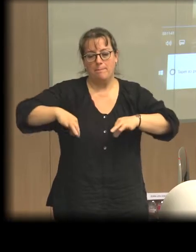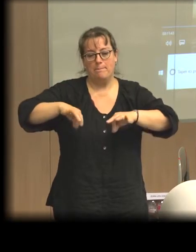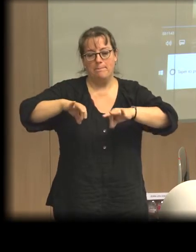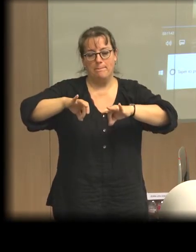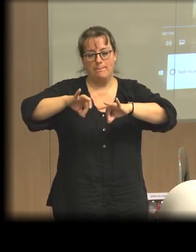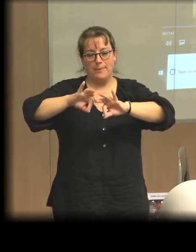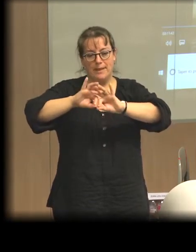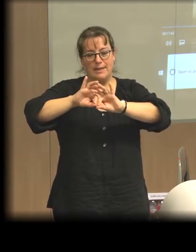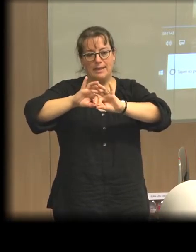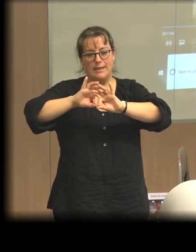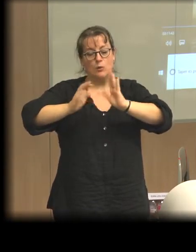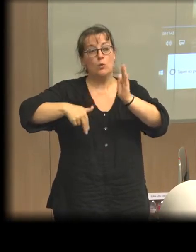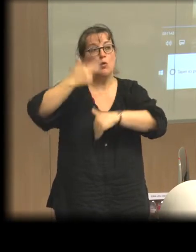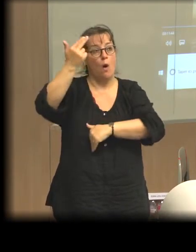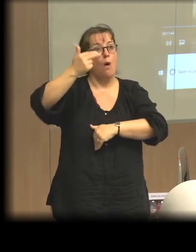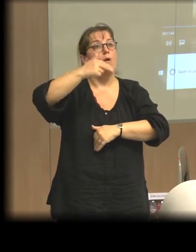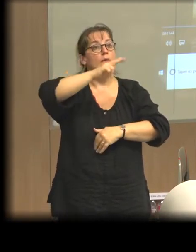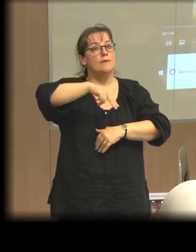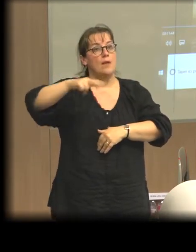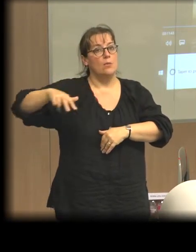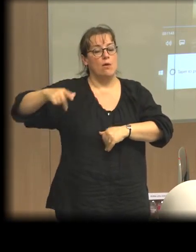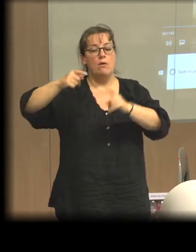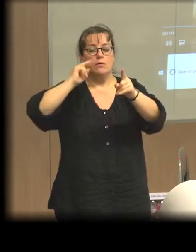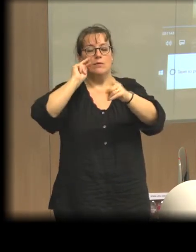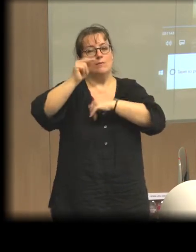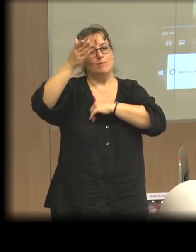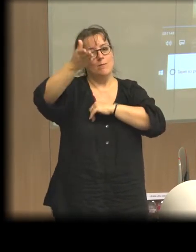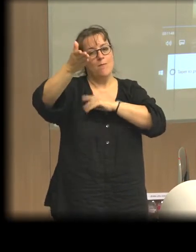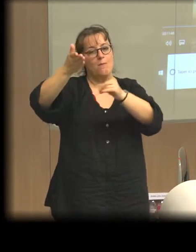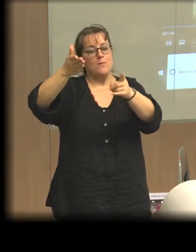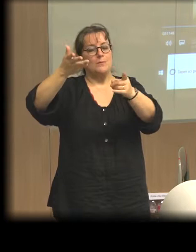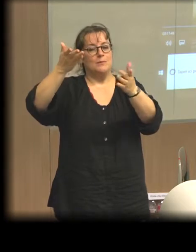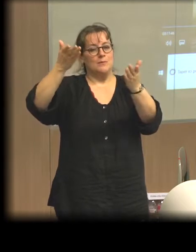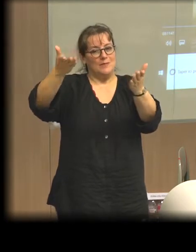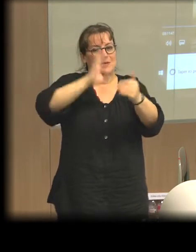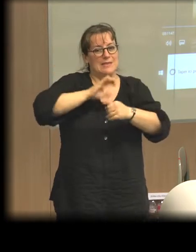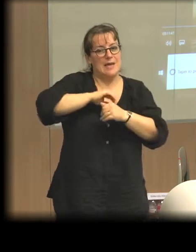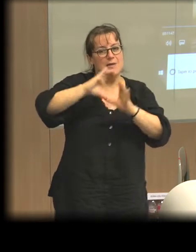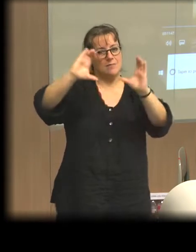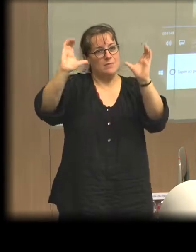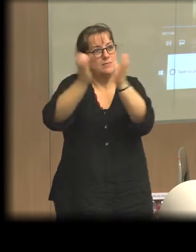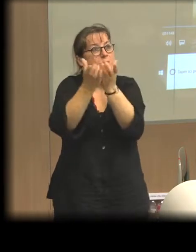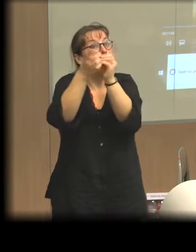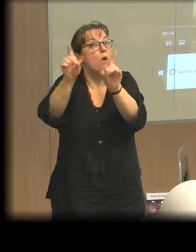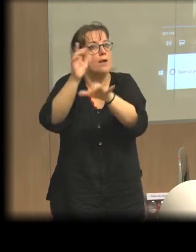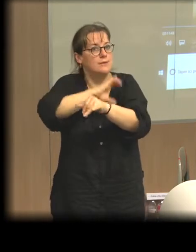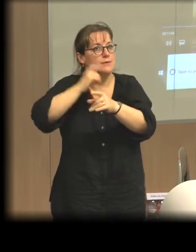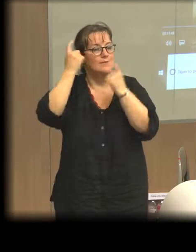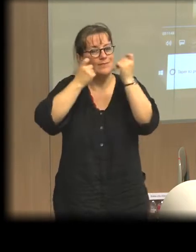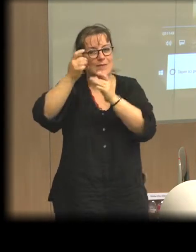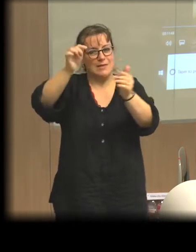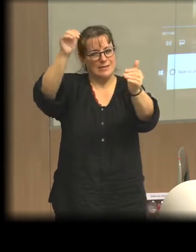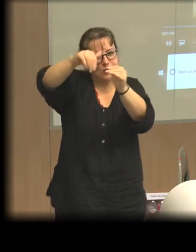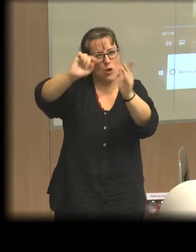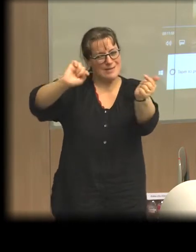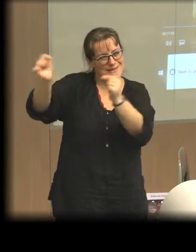menés aujourd'hui dans le parti social-démocrate danois, qui essayent de réfléchir sur comment est-ce qu